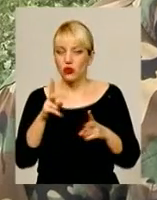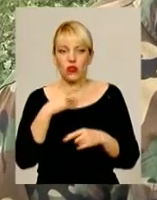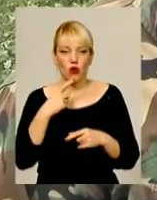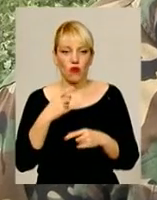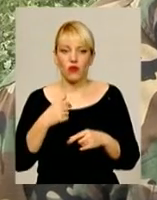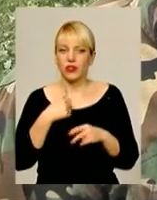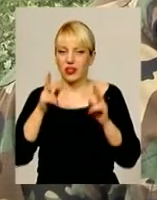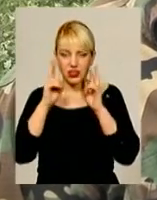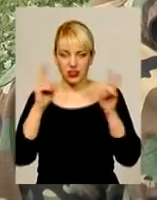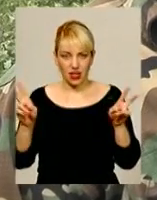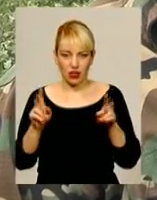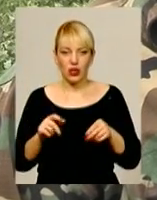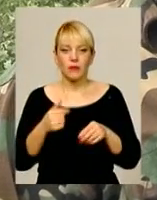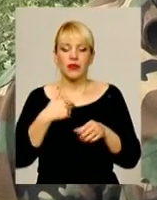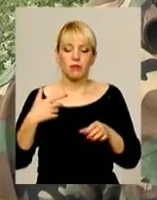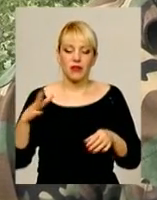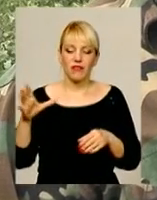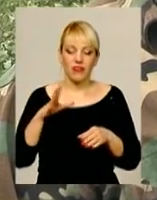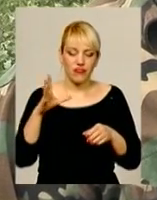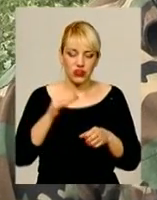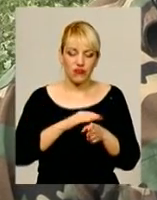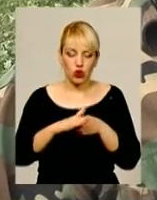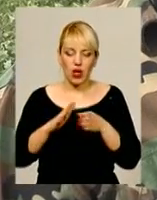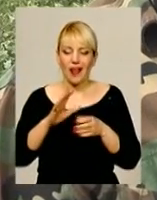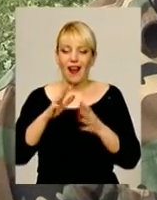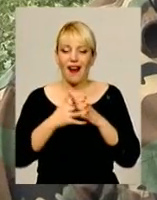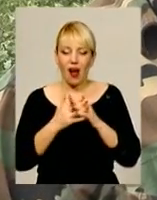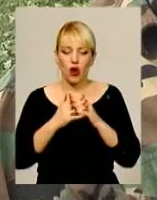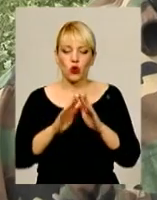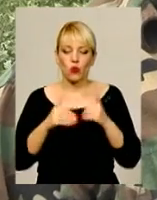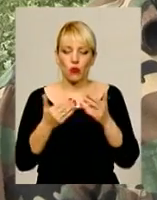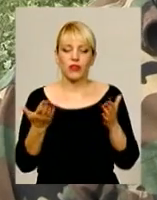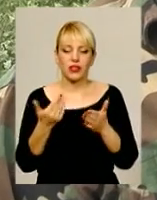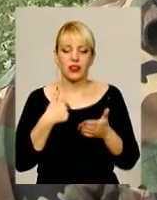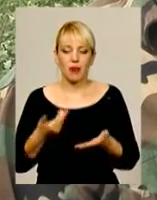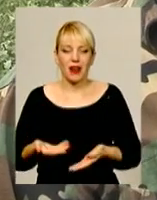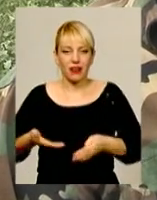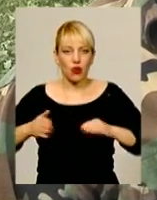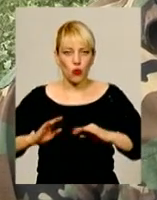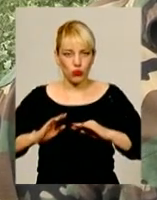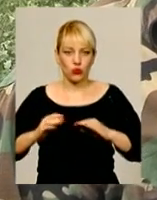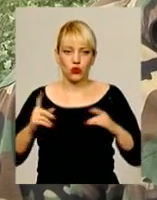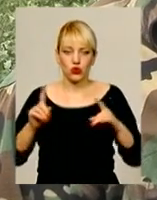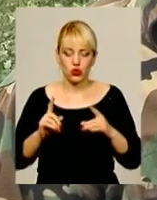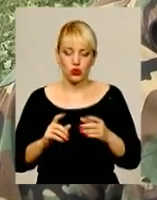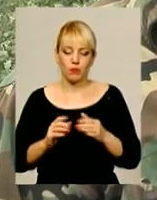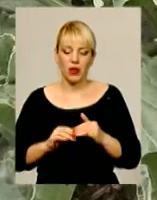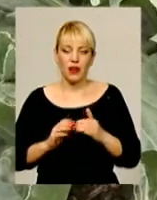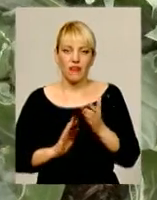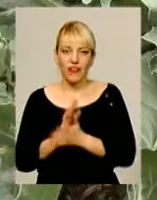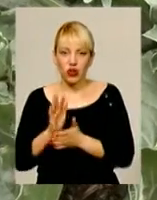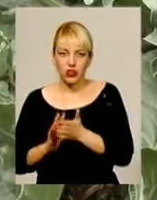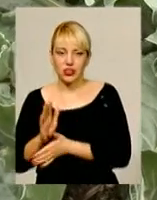виконуємо всі агроумови, які нам рекомендує, для того, щоб виростити високий урожай.